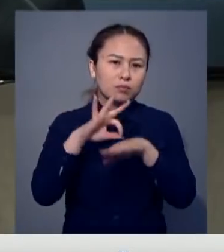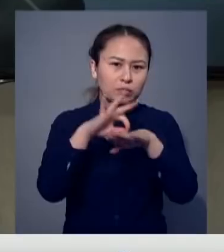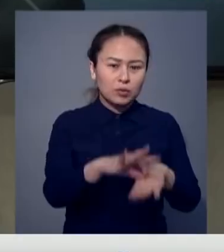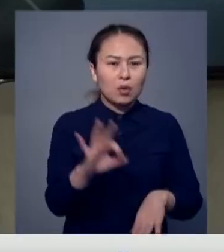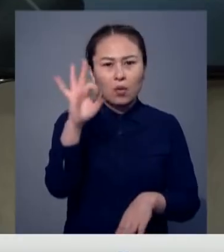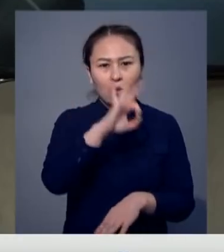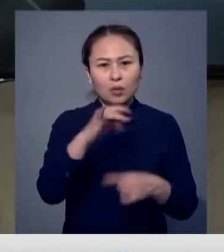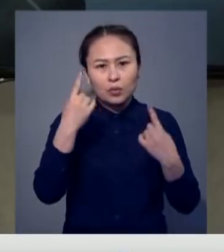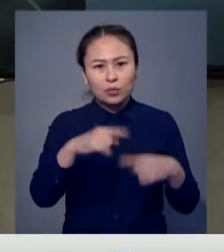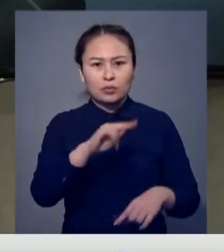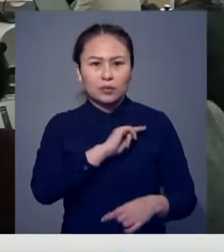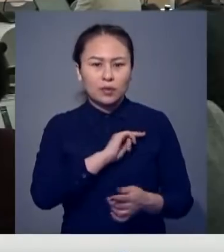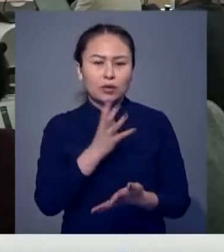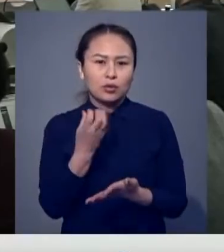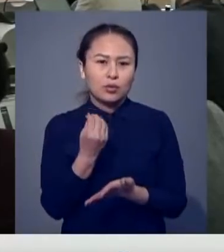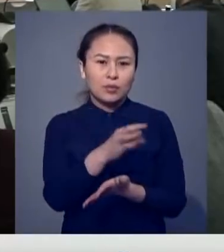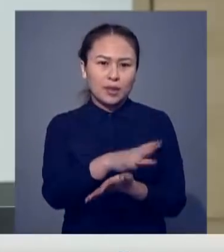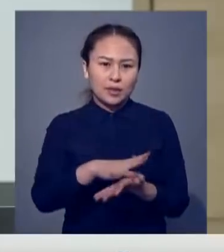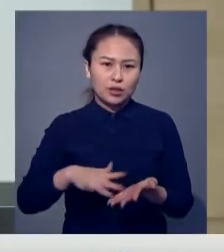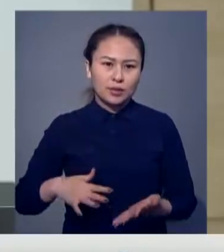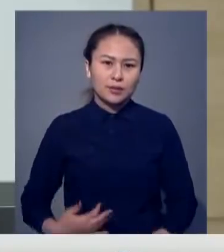жандандыру бойынша жұмыстарын жалғастырмақ.